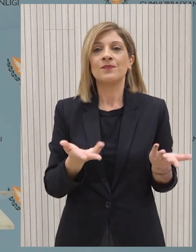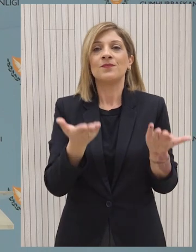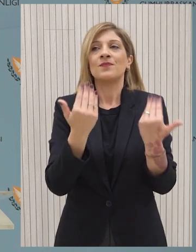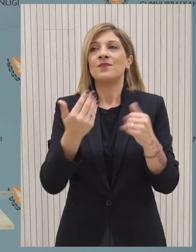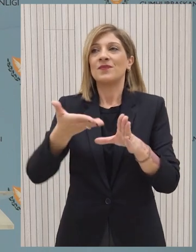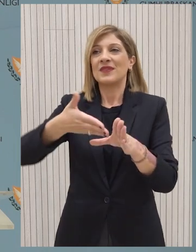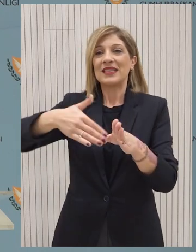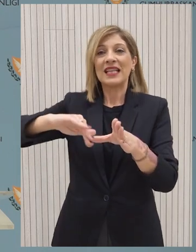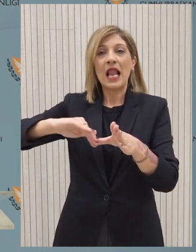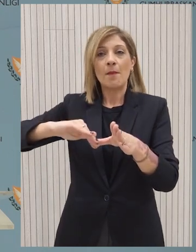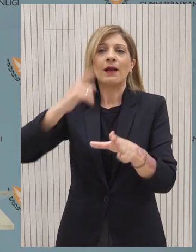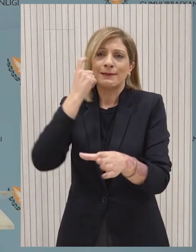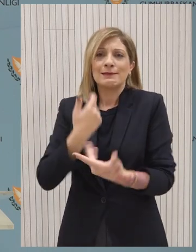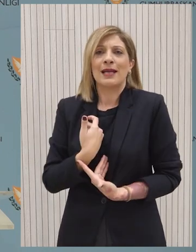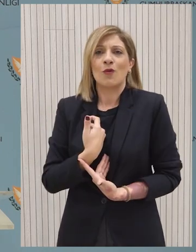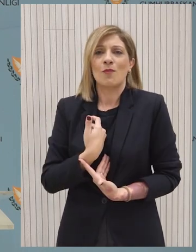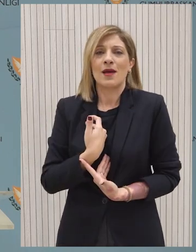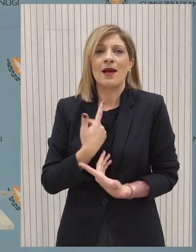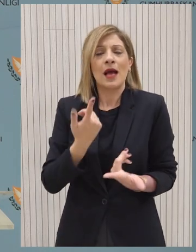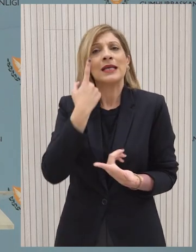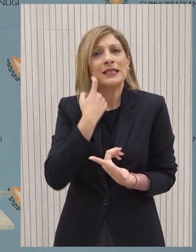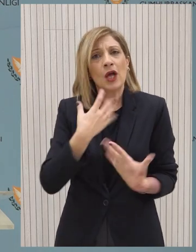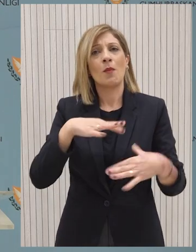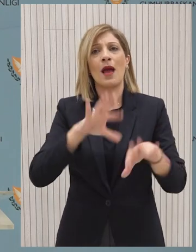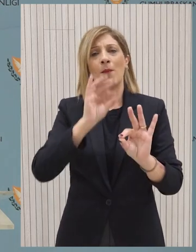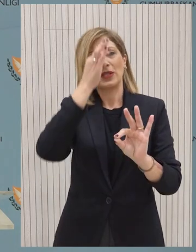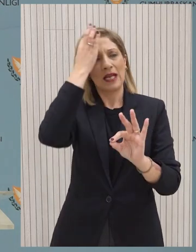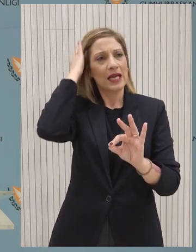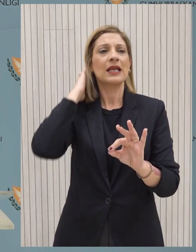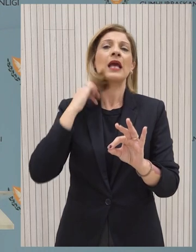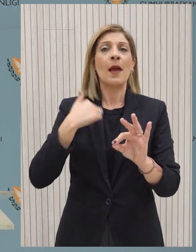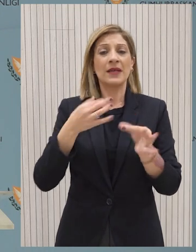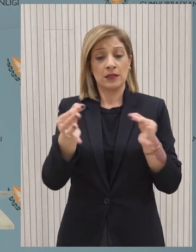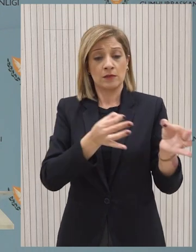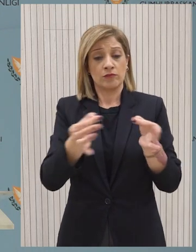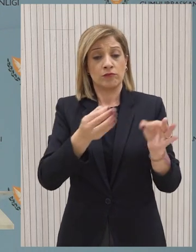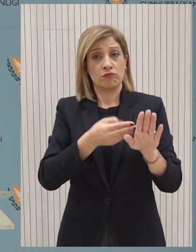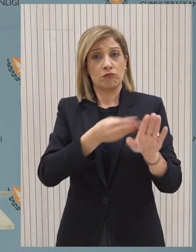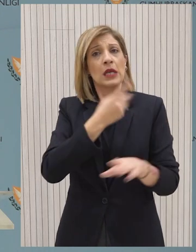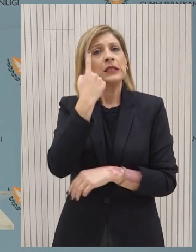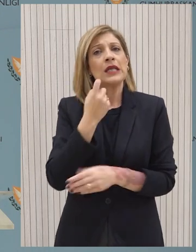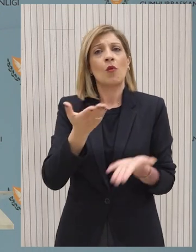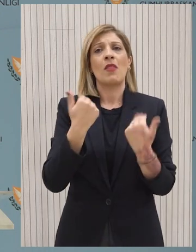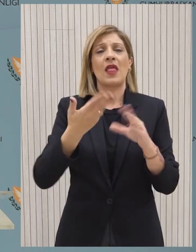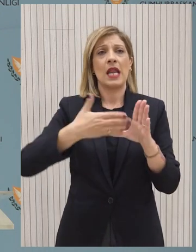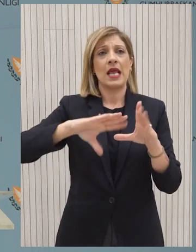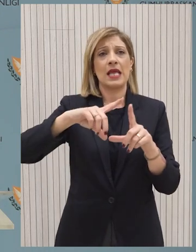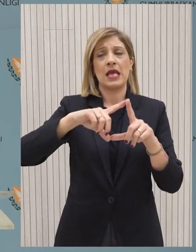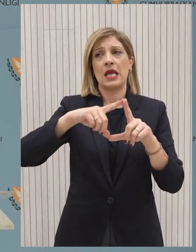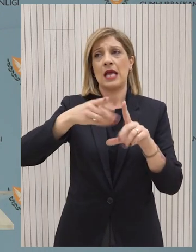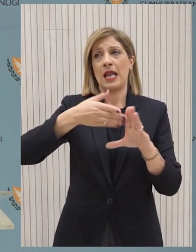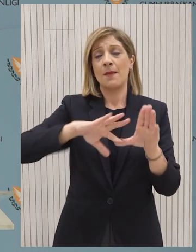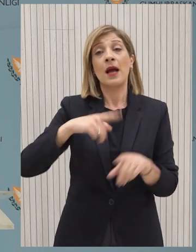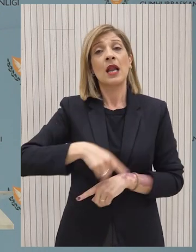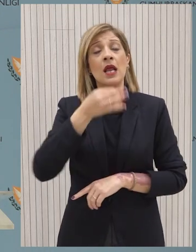σχεδιασμούς οι οποίοι έχουν διεκπαιριωθεί. Την ίδια στιγμή, να μου επιτρέψω να σας πω ότι το γεγονός ότι τη χάνει αναγνώριση στην